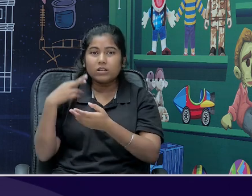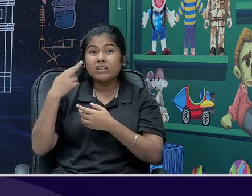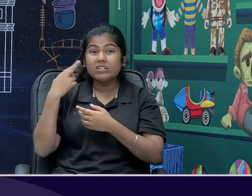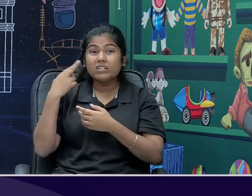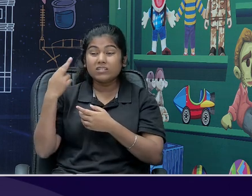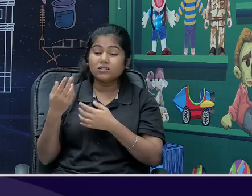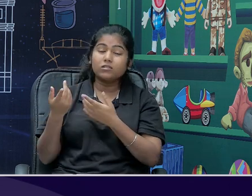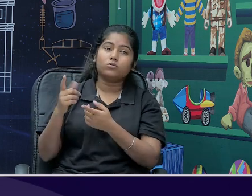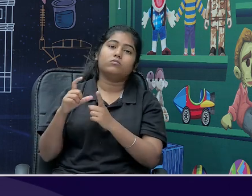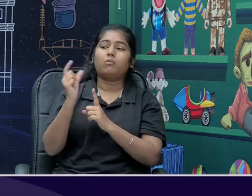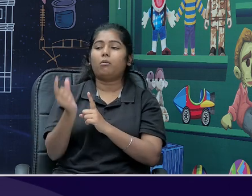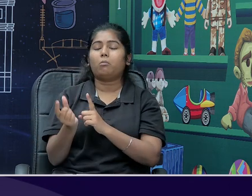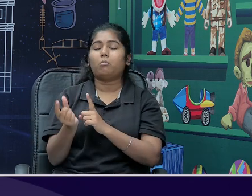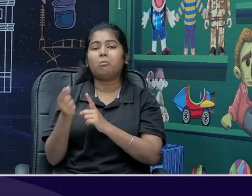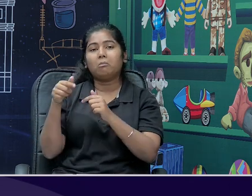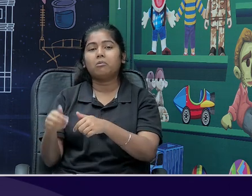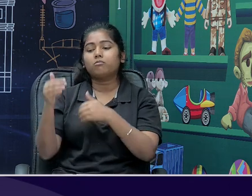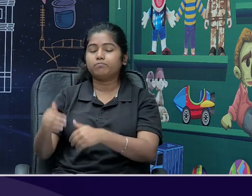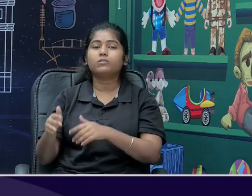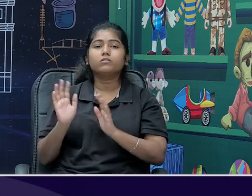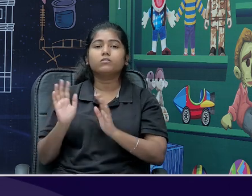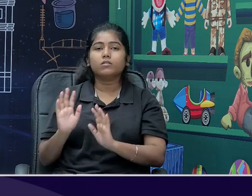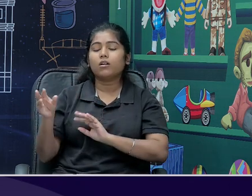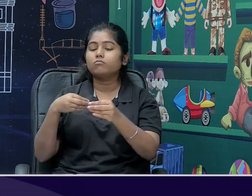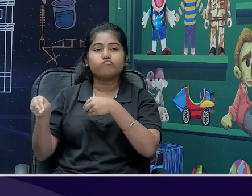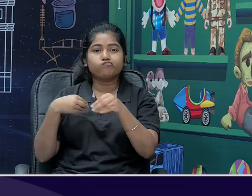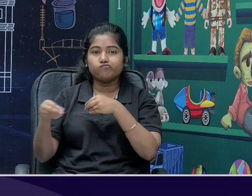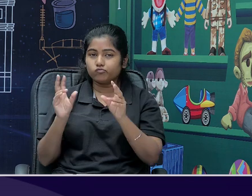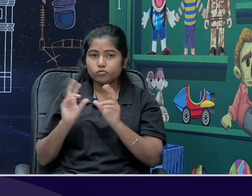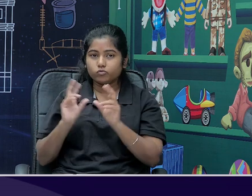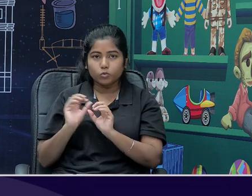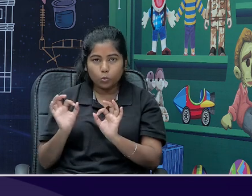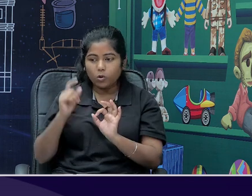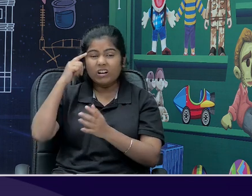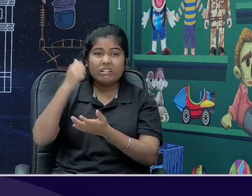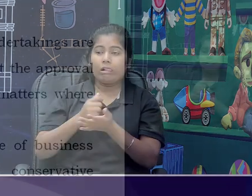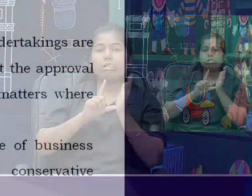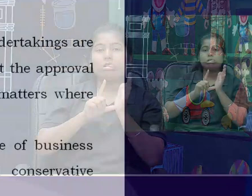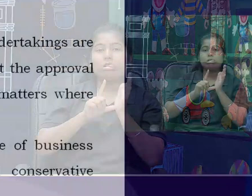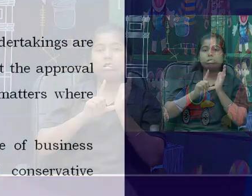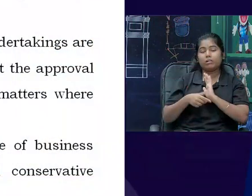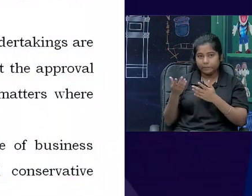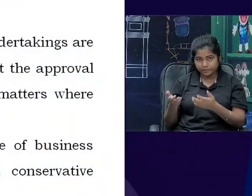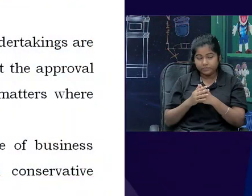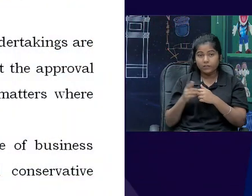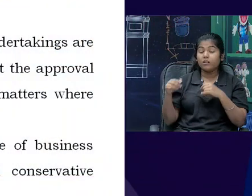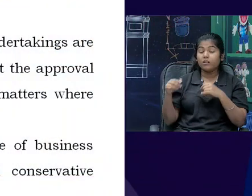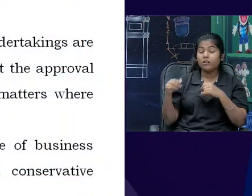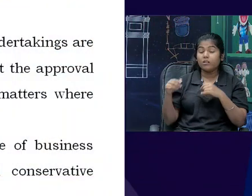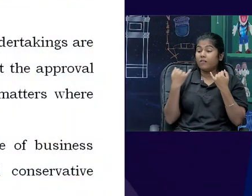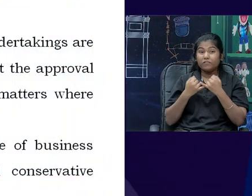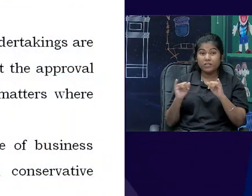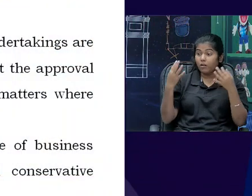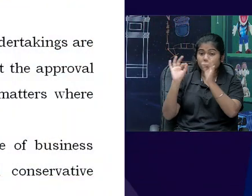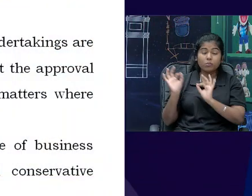departmental undertaking के, की they are not very flexible, decision making में delay होते हैं, इतनी freedom और